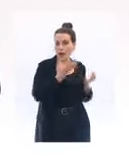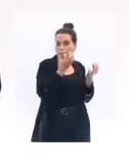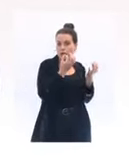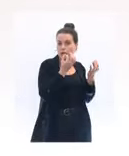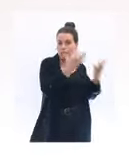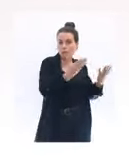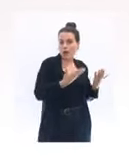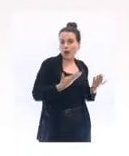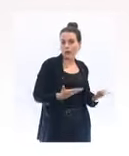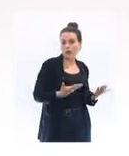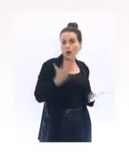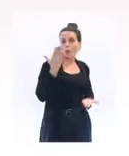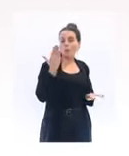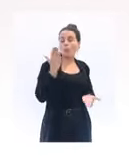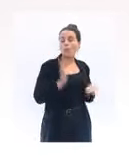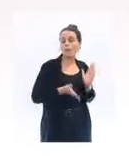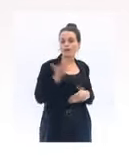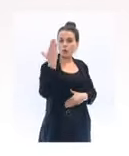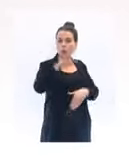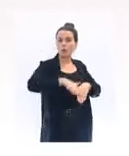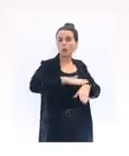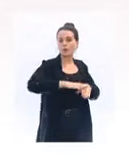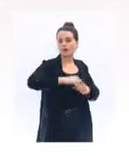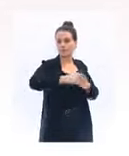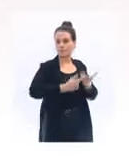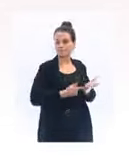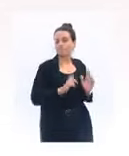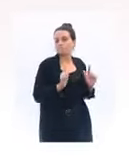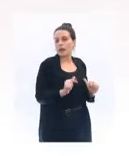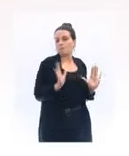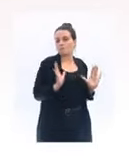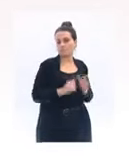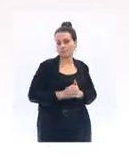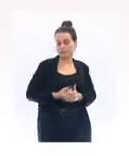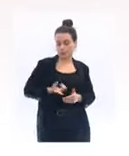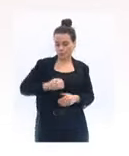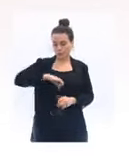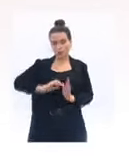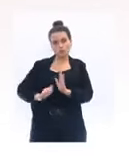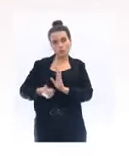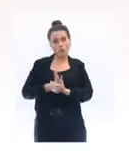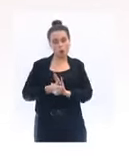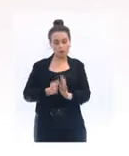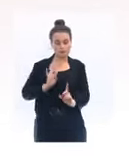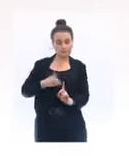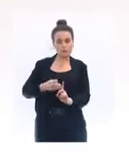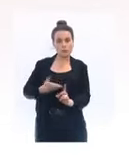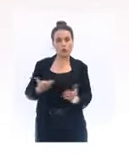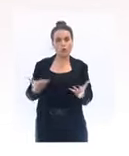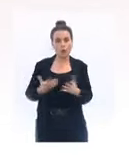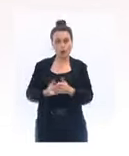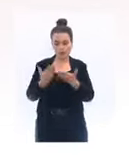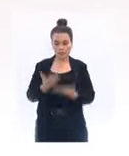Peut-être, il y en a-t-il d'autres. Notre rôle, notre mission, c'est de nous adapter